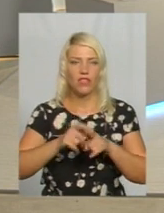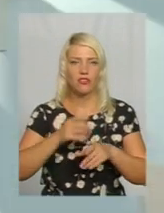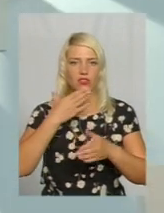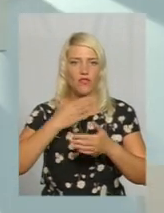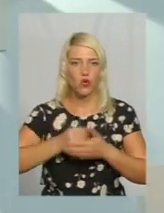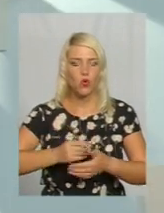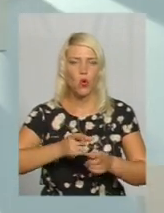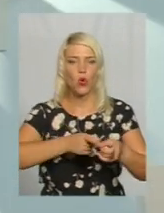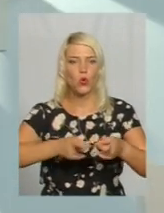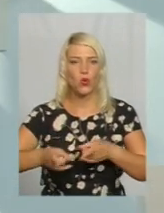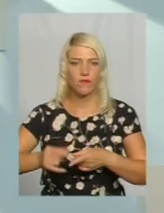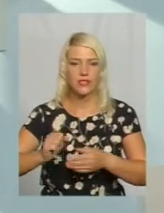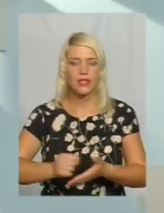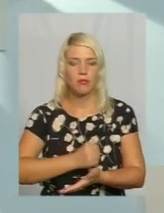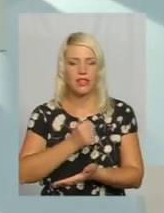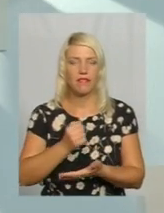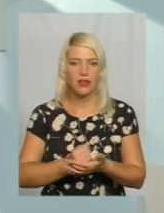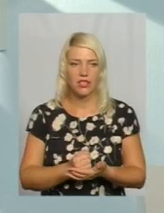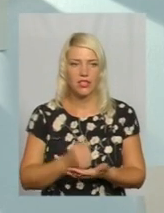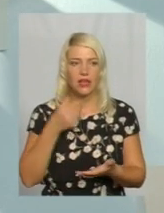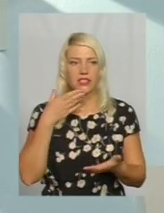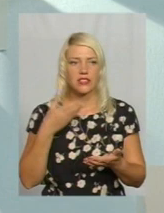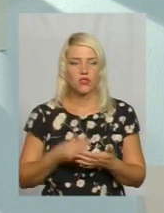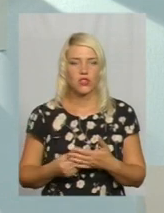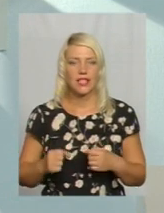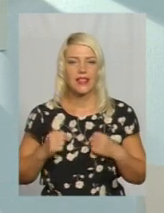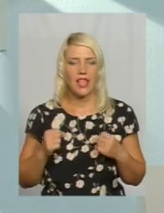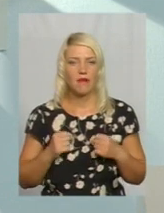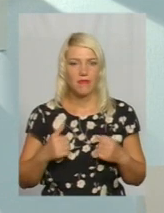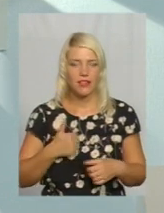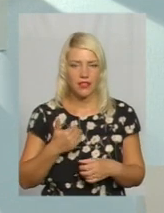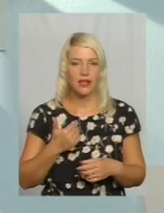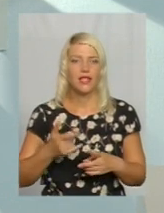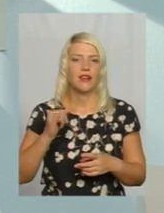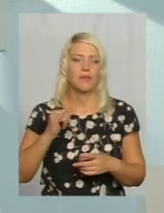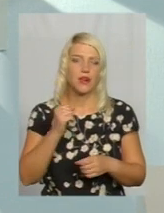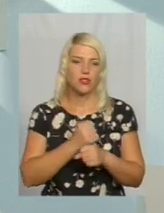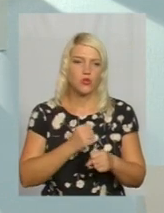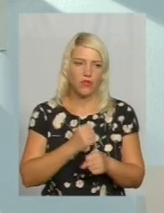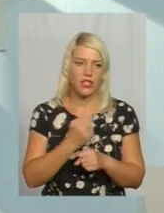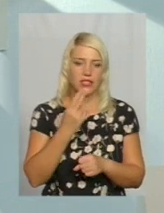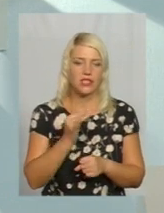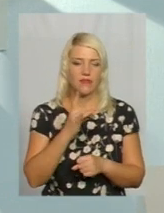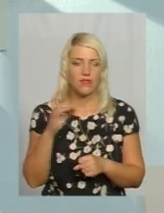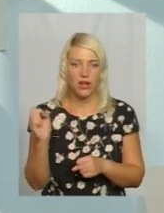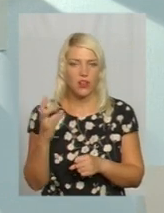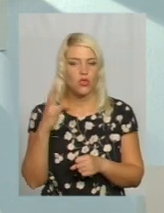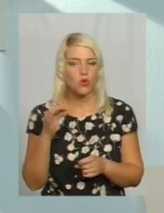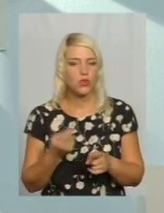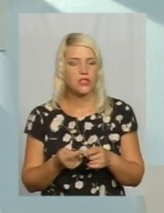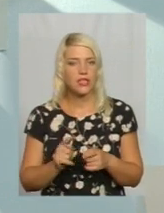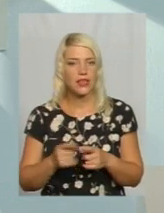і підтвердили свої наміри продовжувати роботу і у цифровому стандарті. Але, звичайно, це